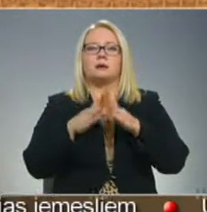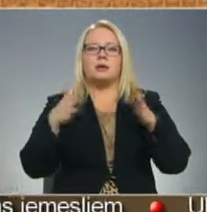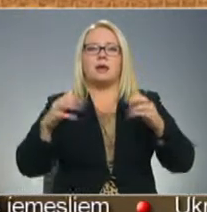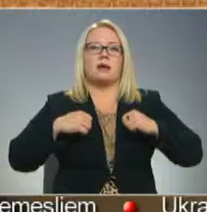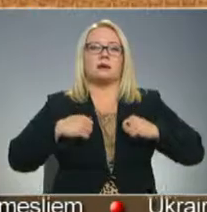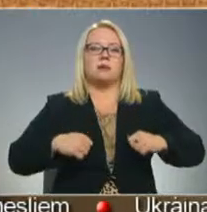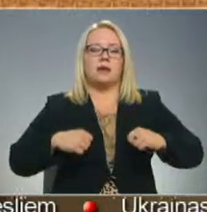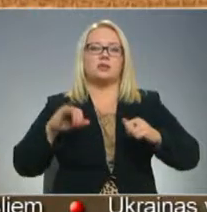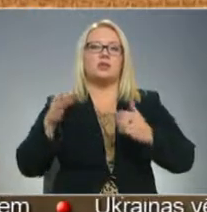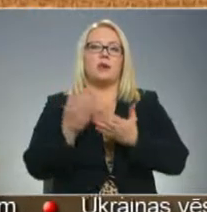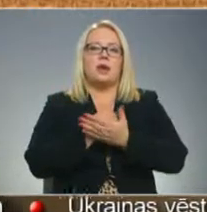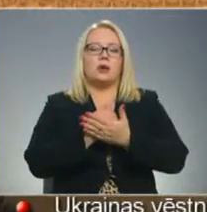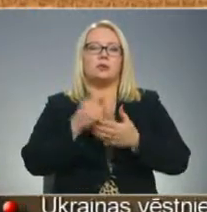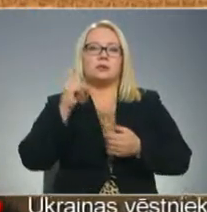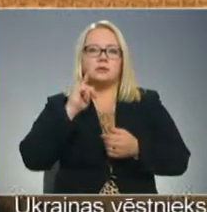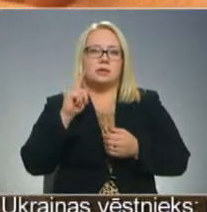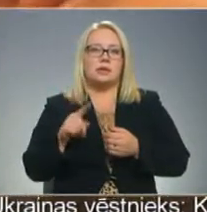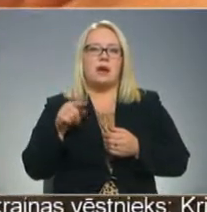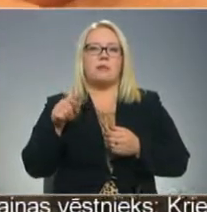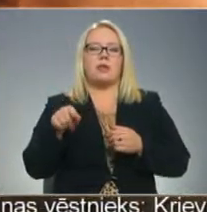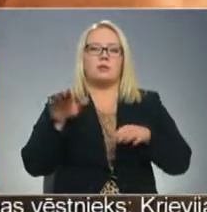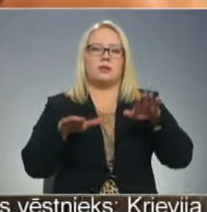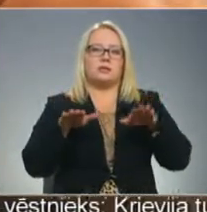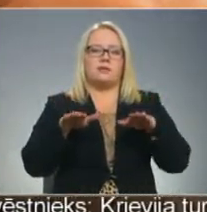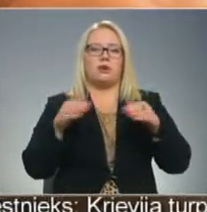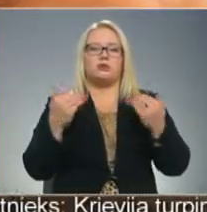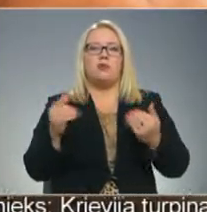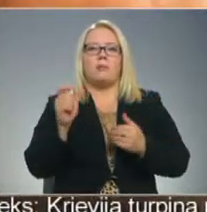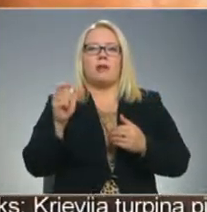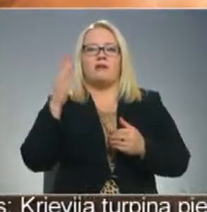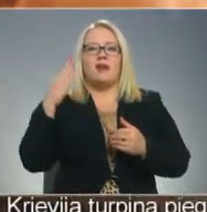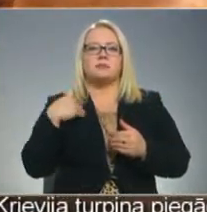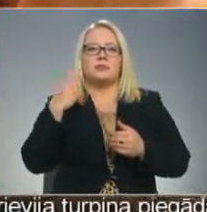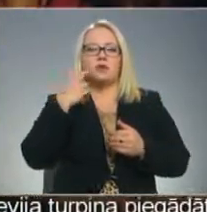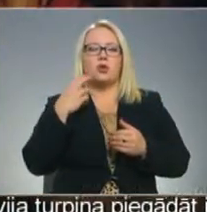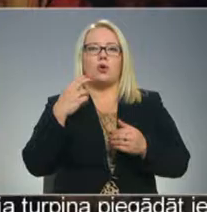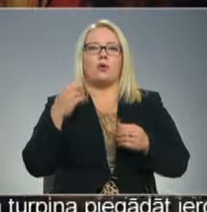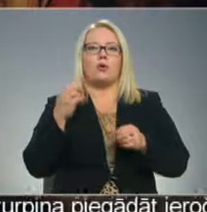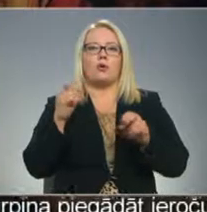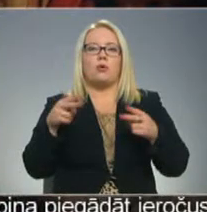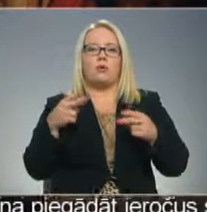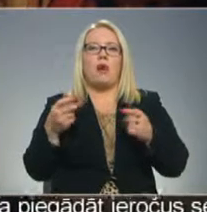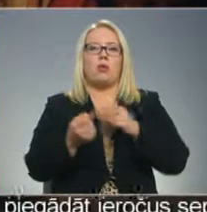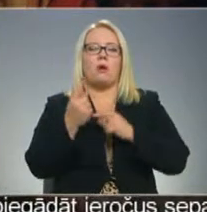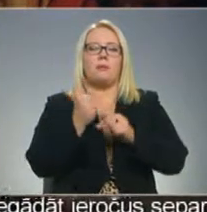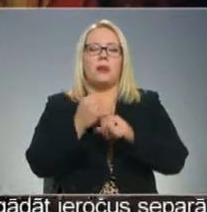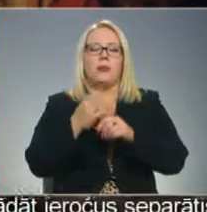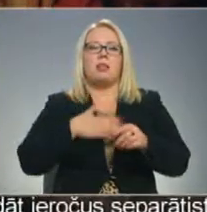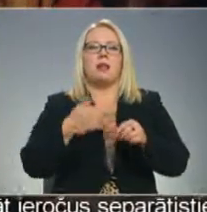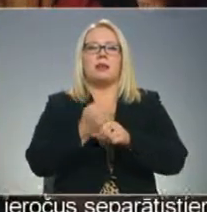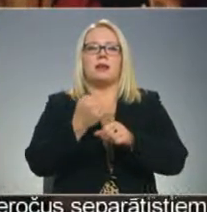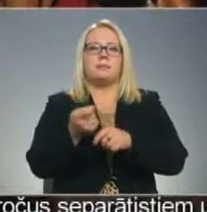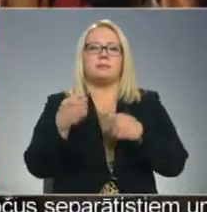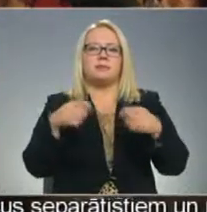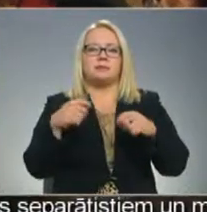viņas ir būs tādu, zinām, tādu līdzsvēru. Šobrīd Ventspils seniora klubā top darbi labdarības tirdziņam. Gribētāja tik daudz, ka viss